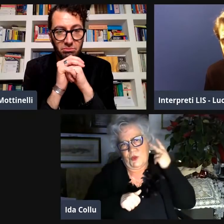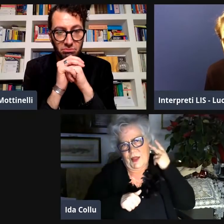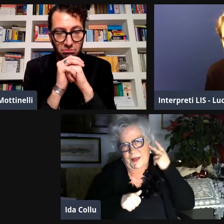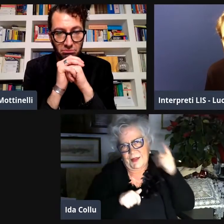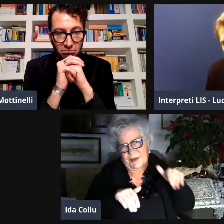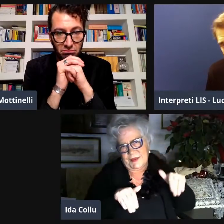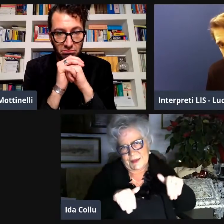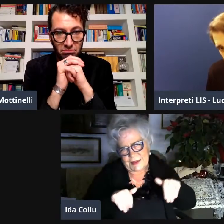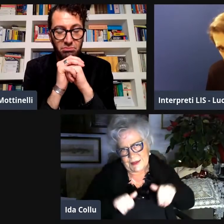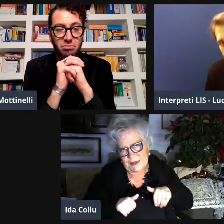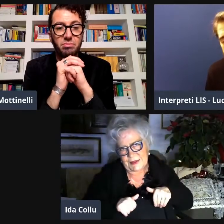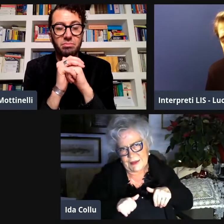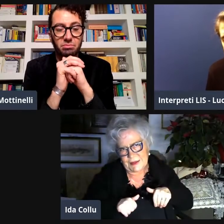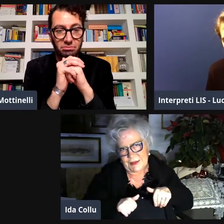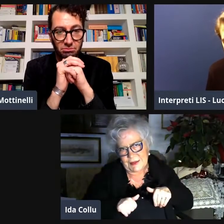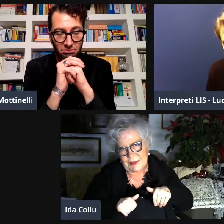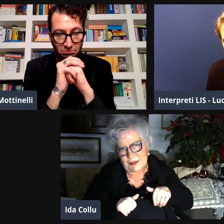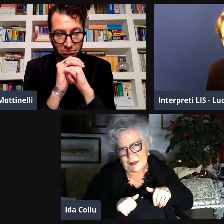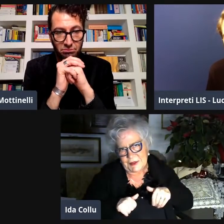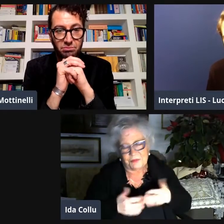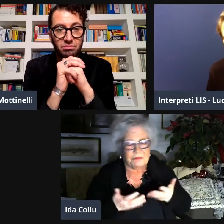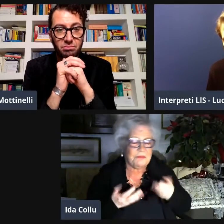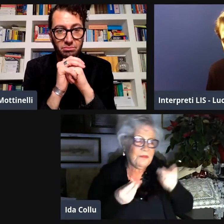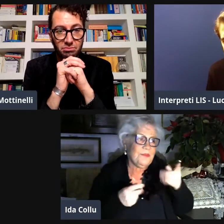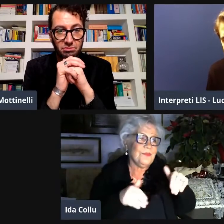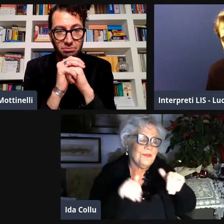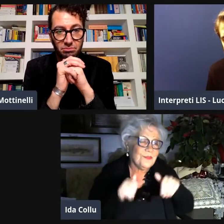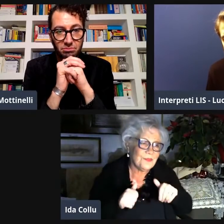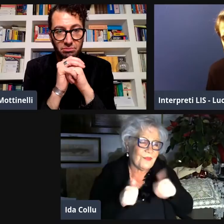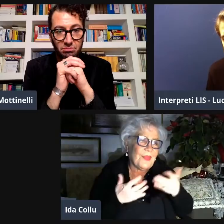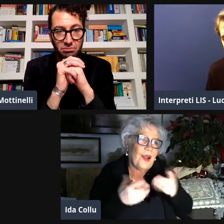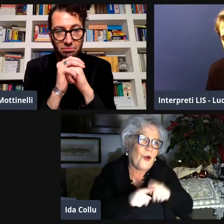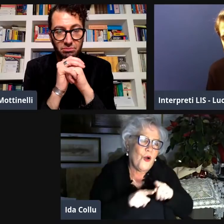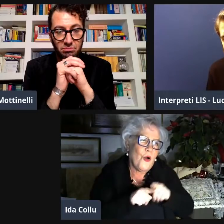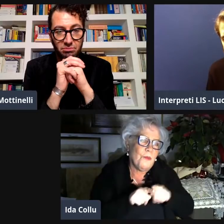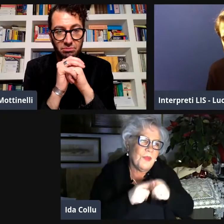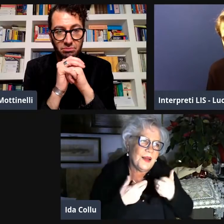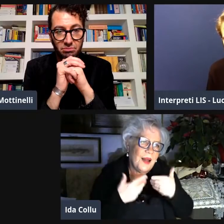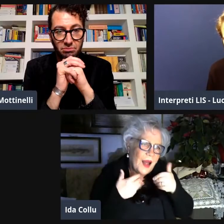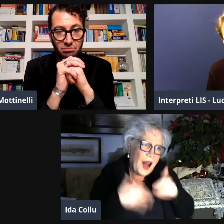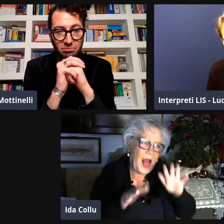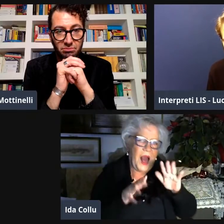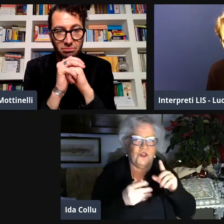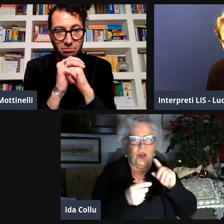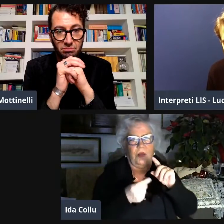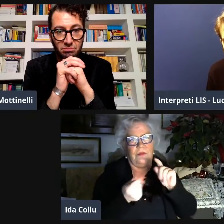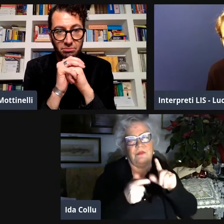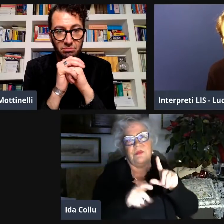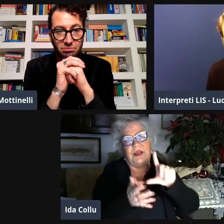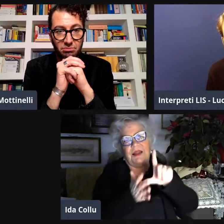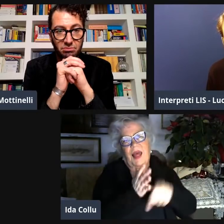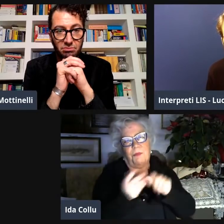a una lunga opera di convincimento appunto le persone hanno deciso di fare un passo indietro